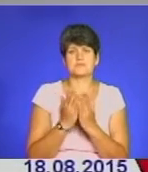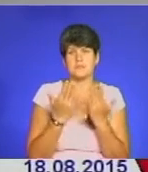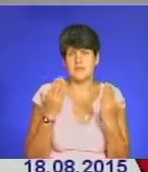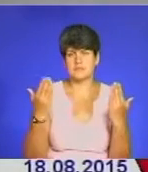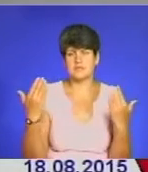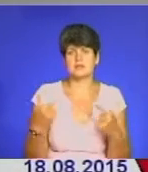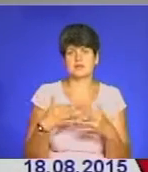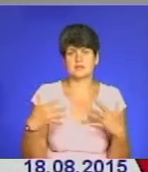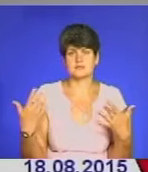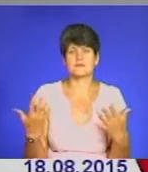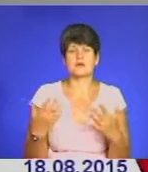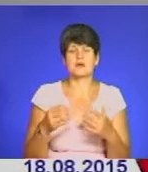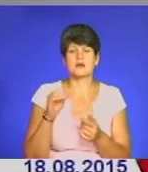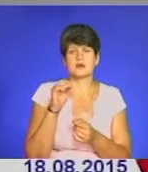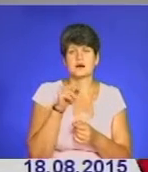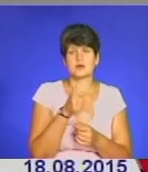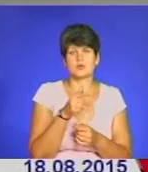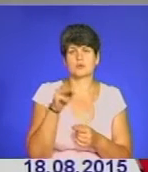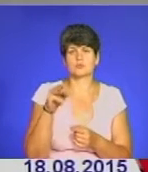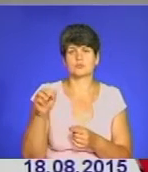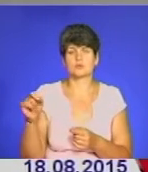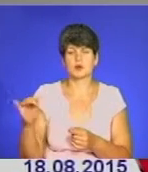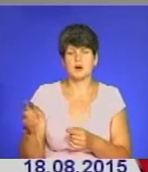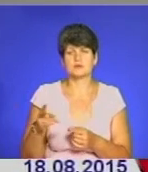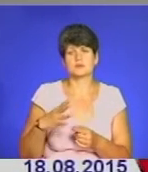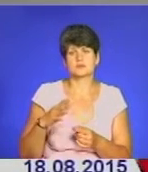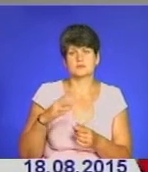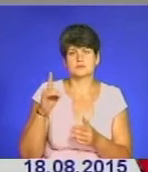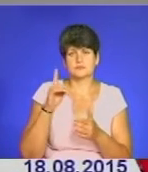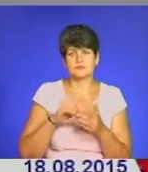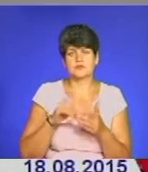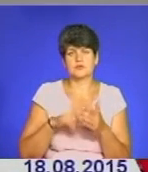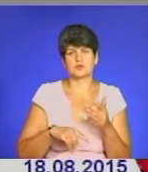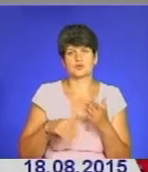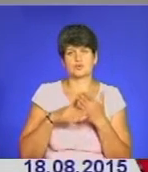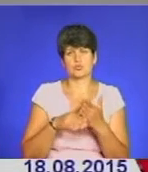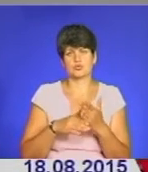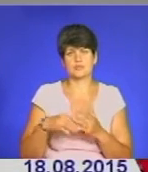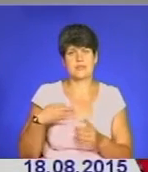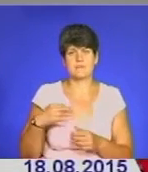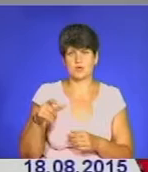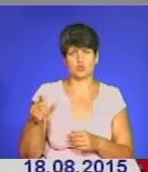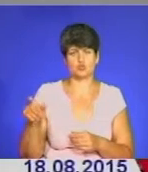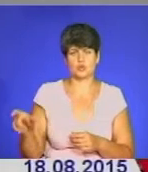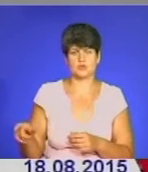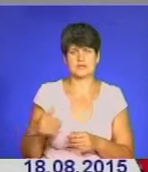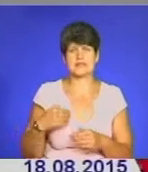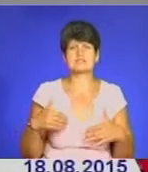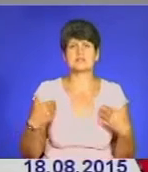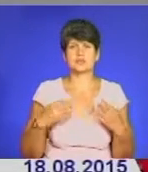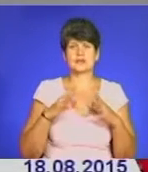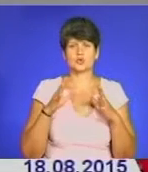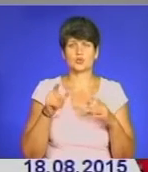Очільник Луганщини Георгій Тука сподівається на допомогу небайдужих. Я звертаюся до мешканців